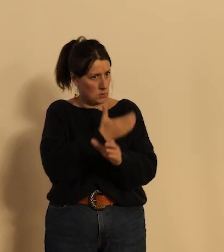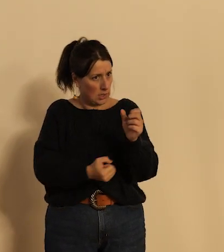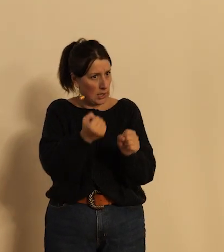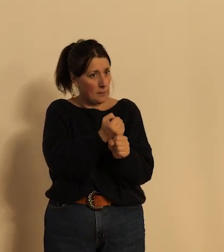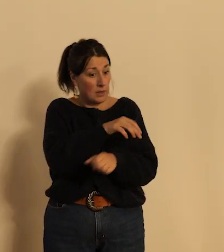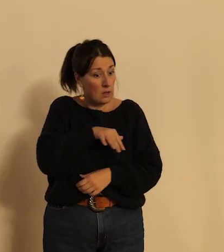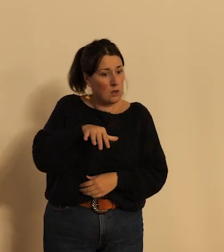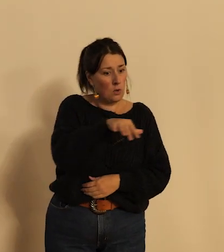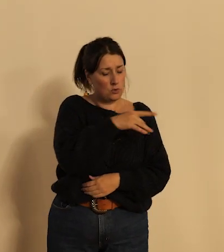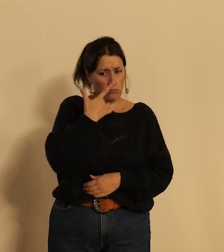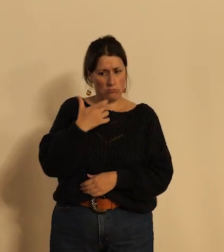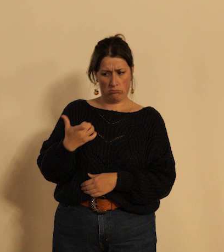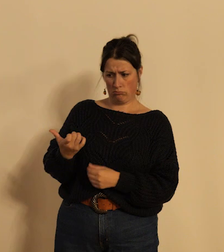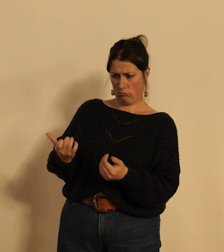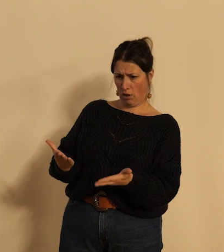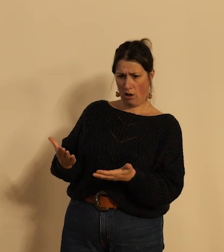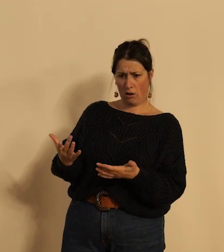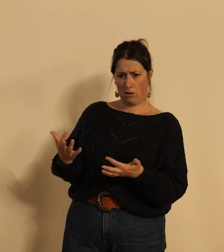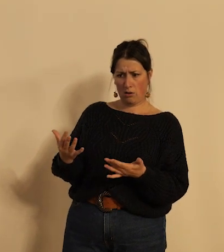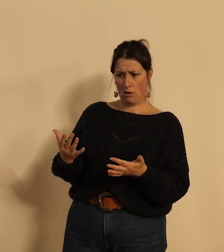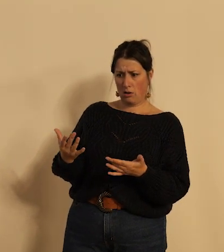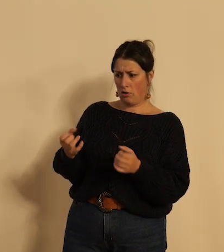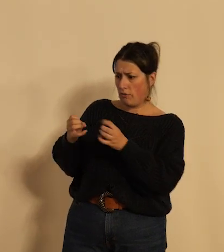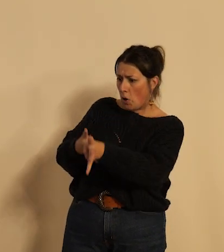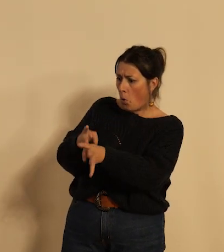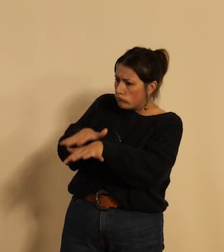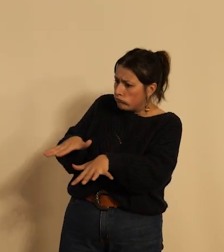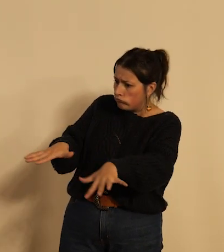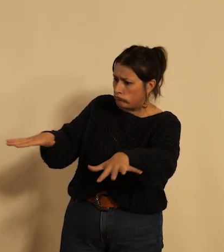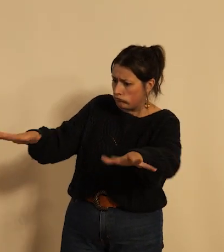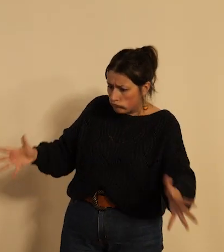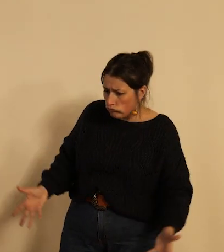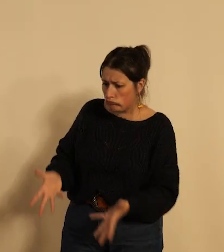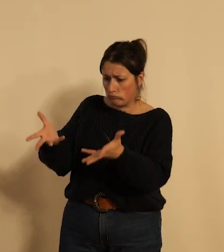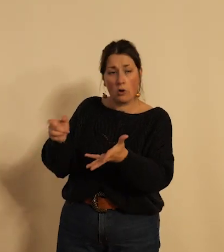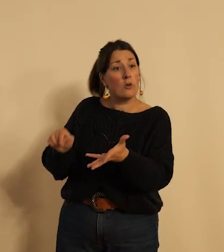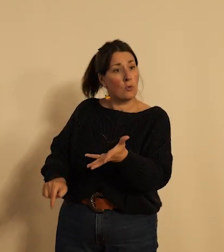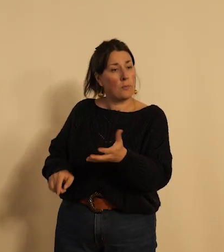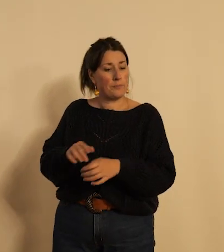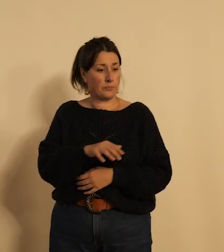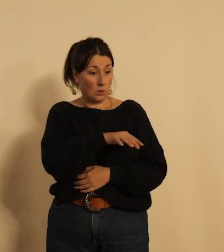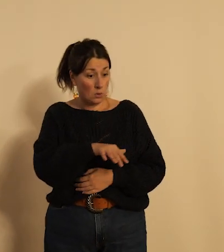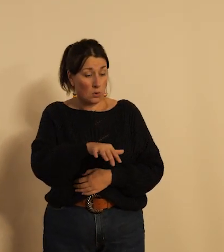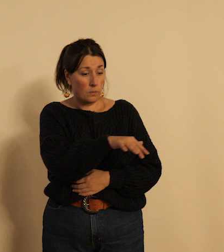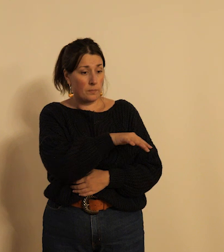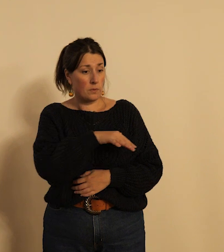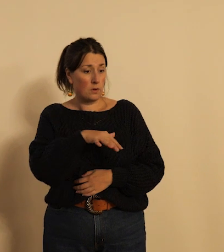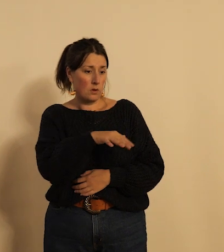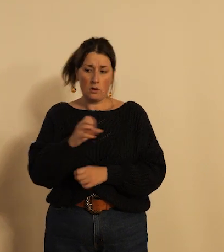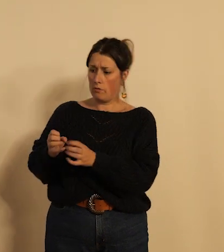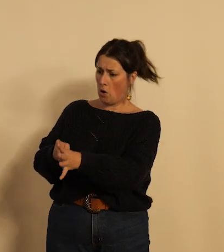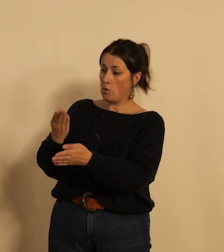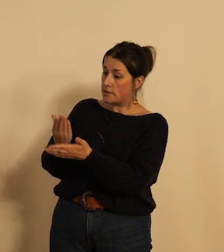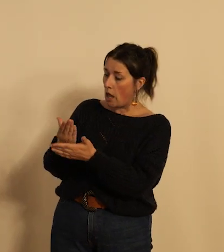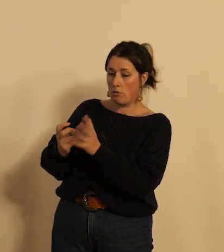collectif c'est de s'investir dans la propagation de l'usage du vélo il fait la promotion de la pratique du vélo comme mode